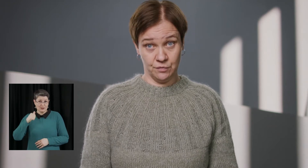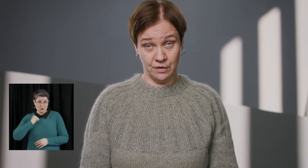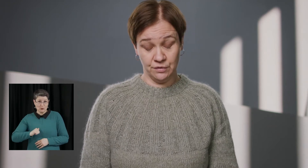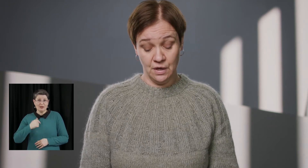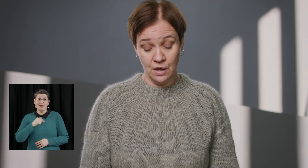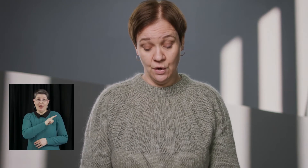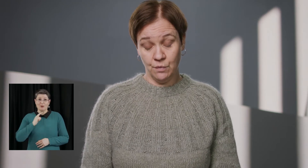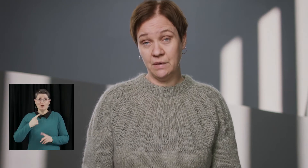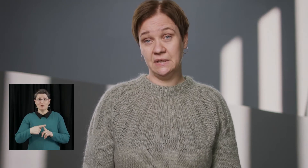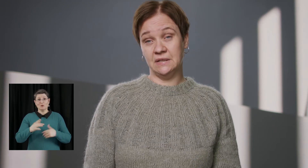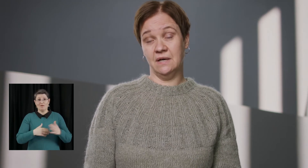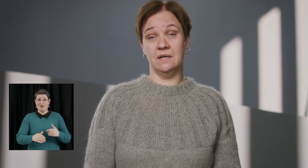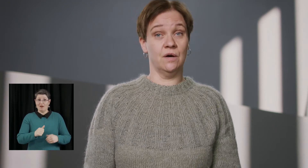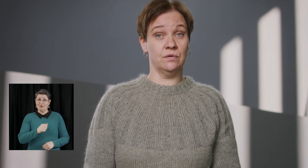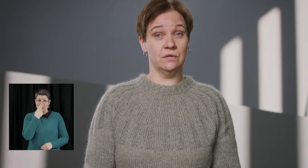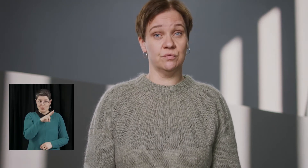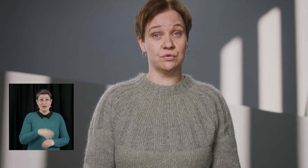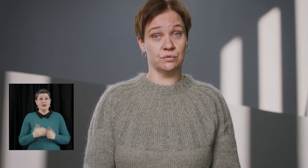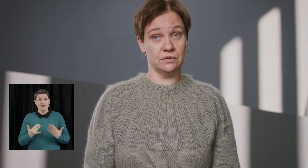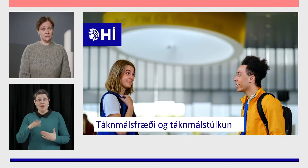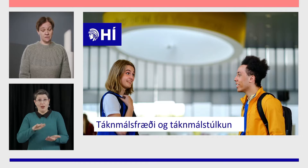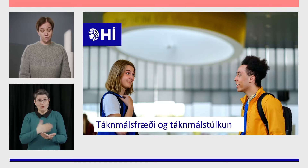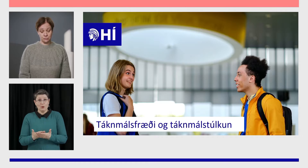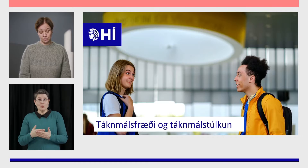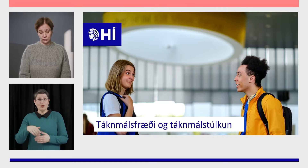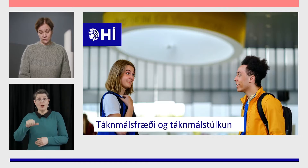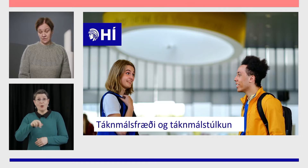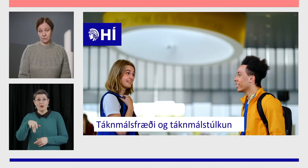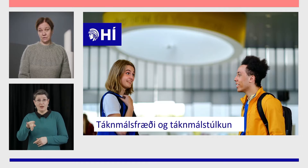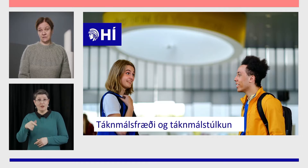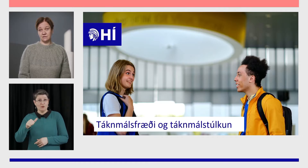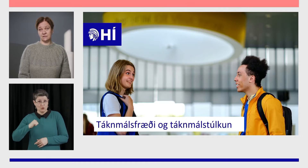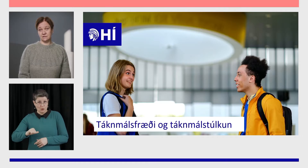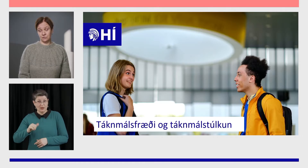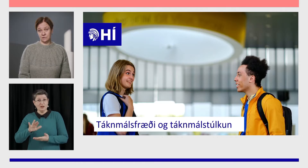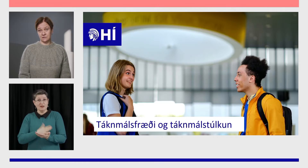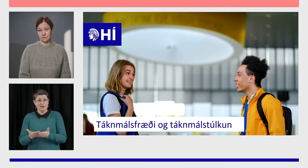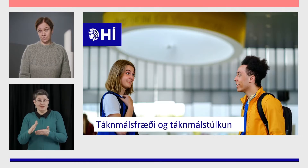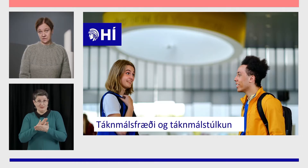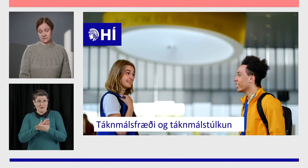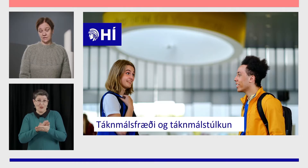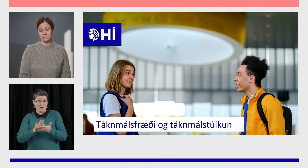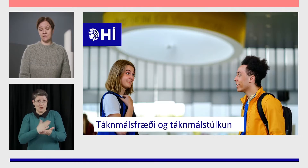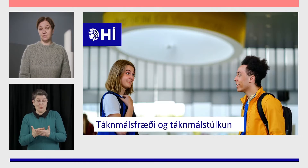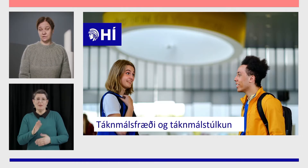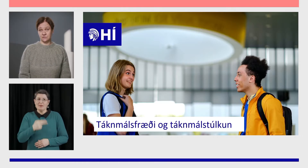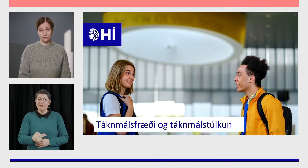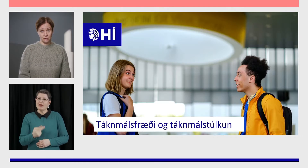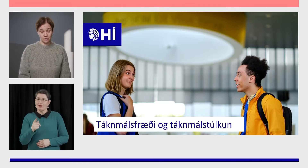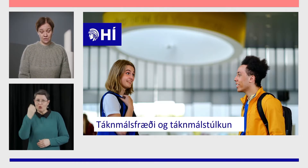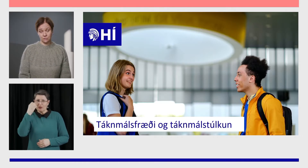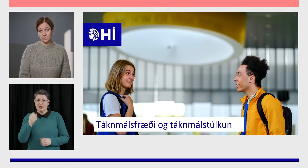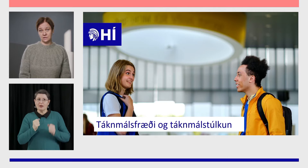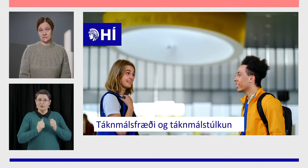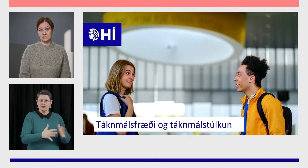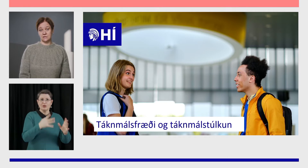greinarformaður. Og með mér í dag er Árni Guðmundsdóttir tækmálstúlkur því það er mjög mikilvægt að þessar upplýsingar komist í skila bæði á íslensku